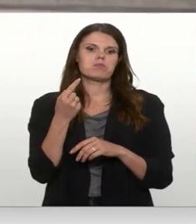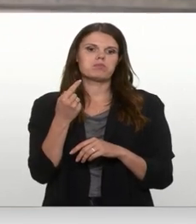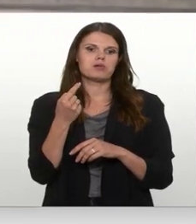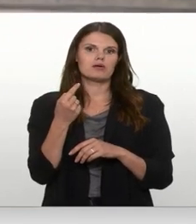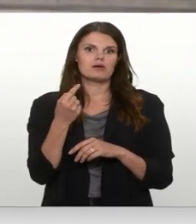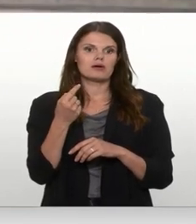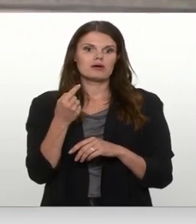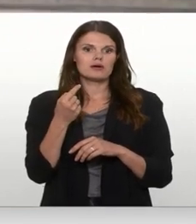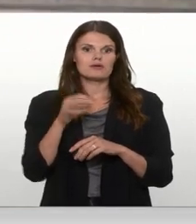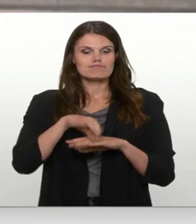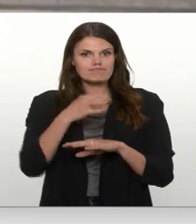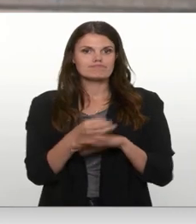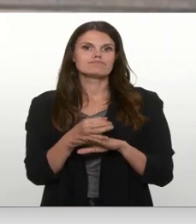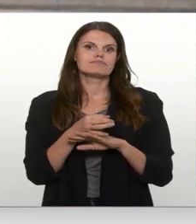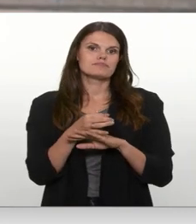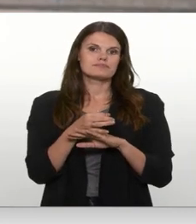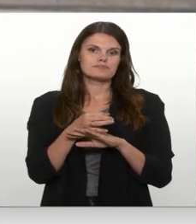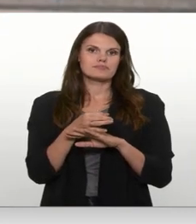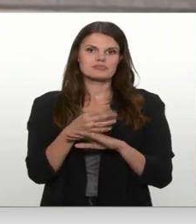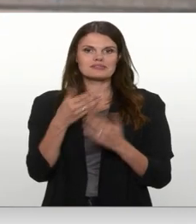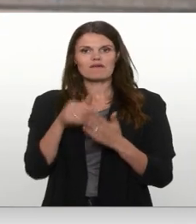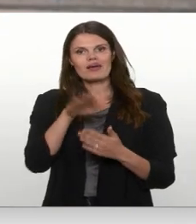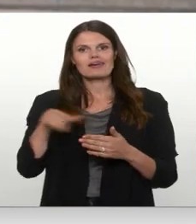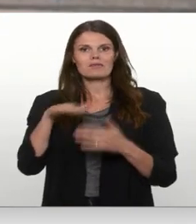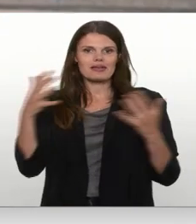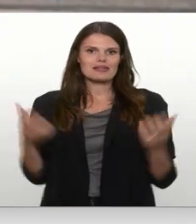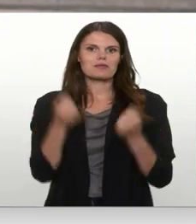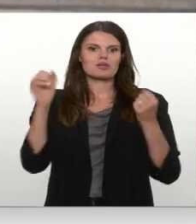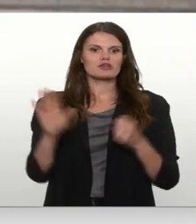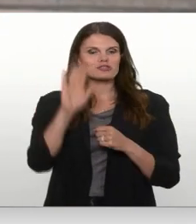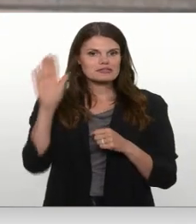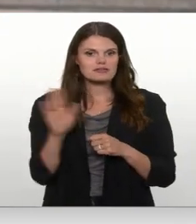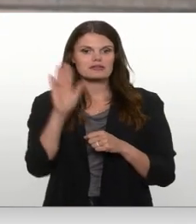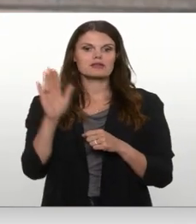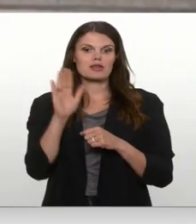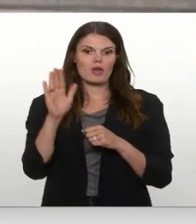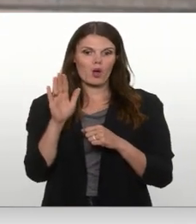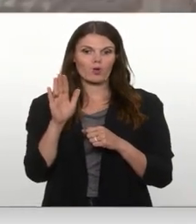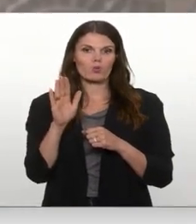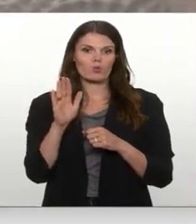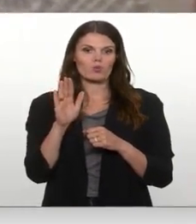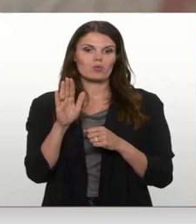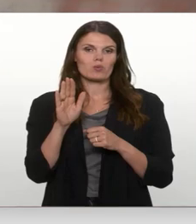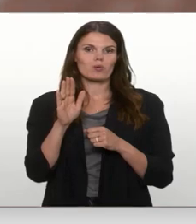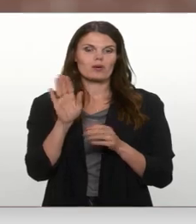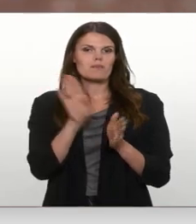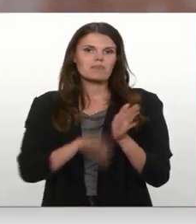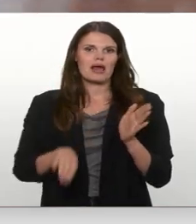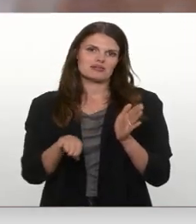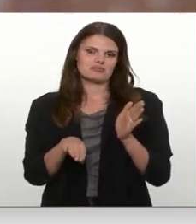tātad šo savu ģimenes dibināšanas dienu bez